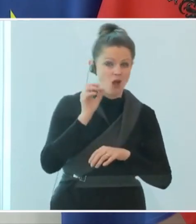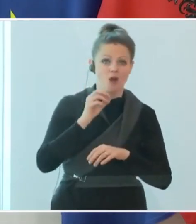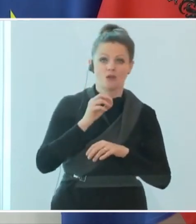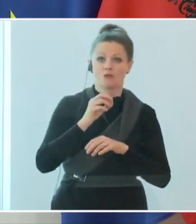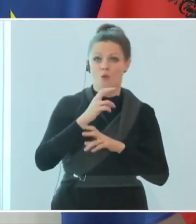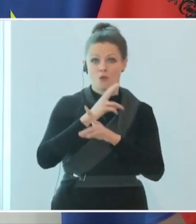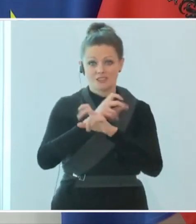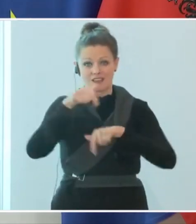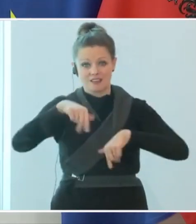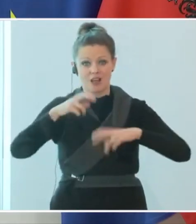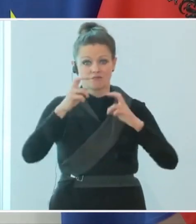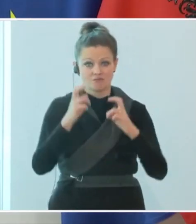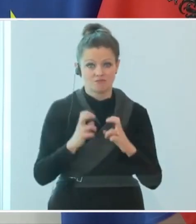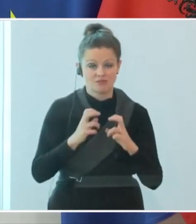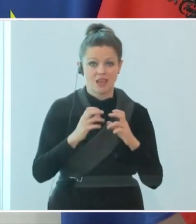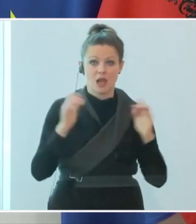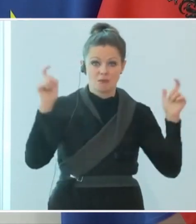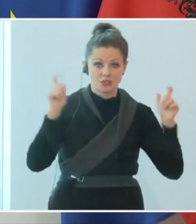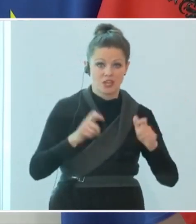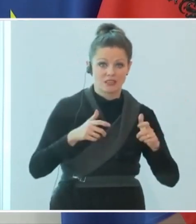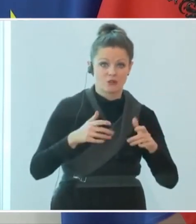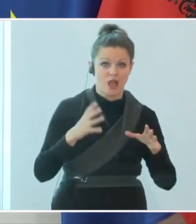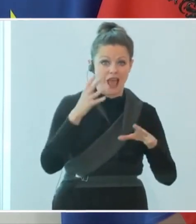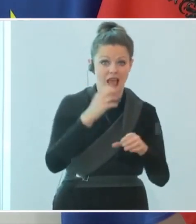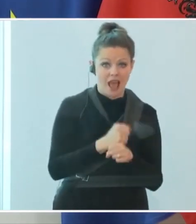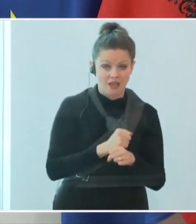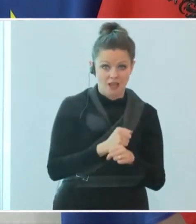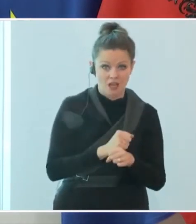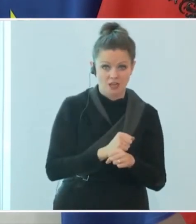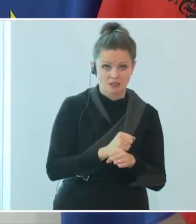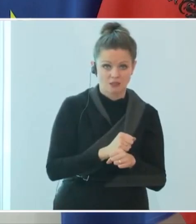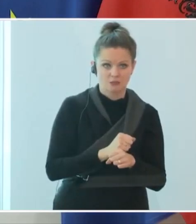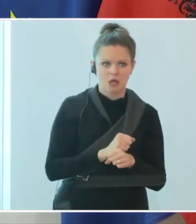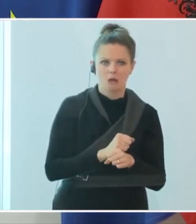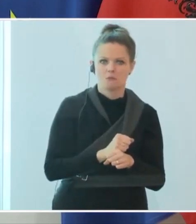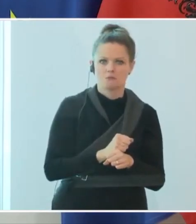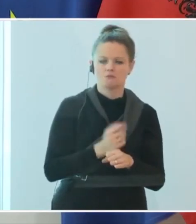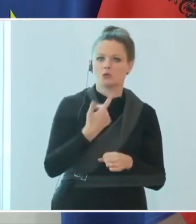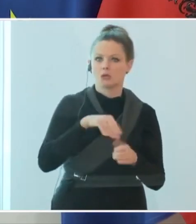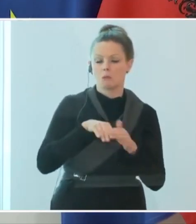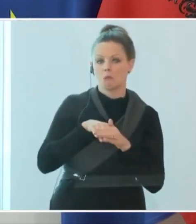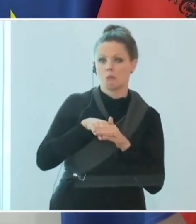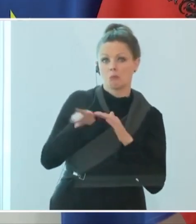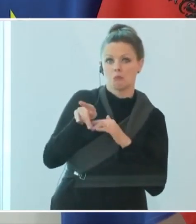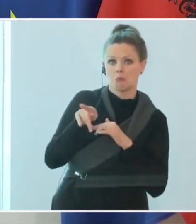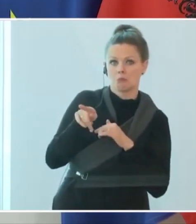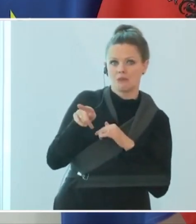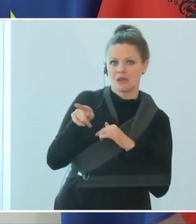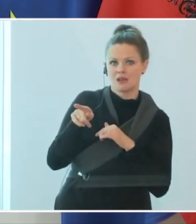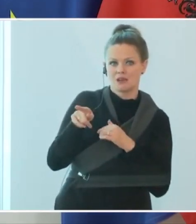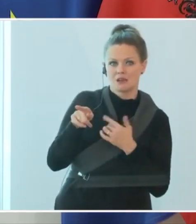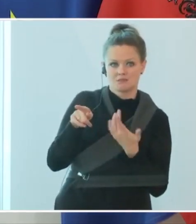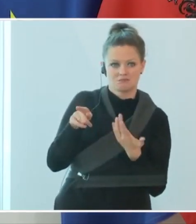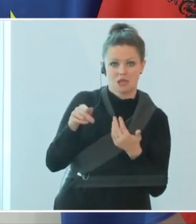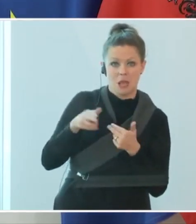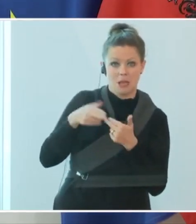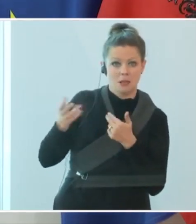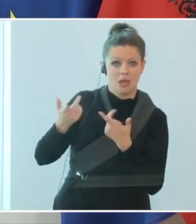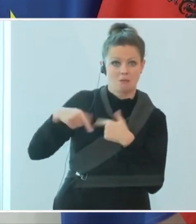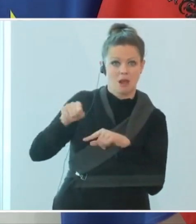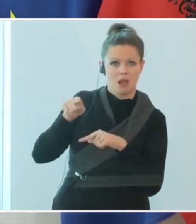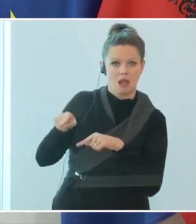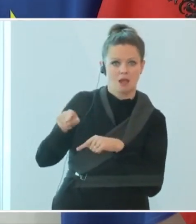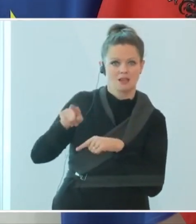halten müssen und dann der Ausweg besteht aber in unserem einen unserer Nachbarländer,